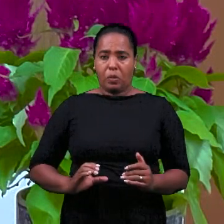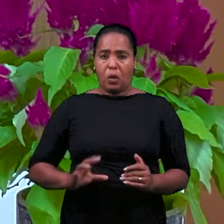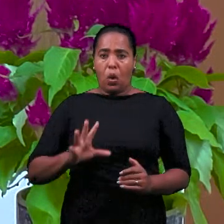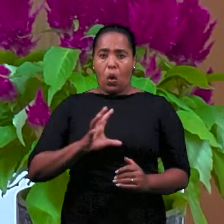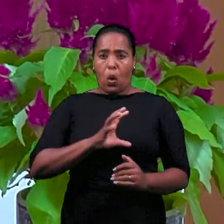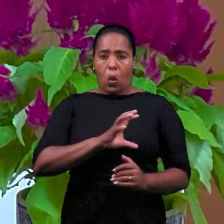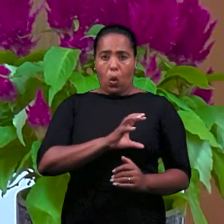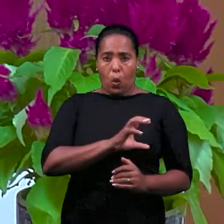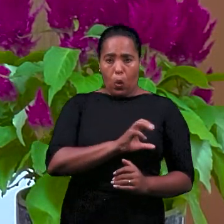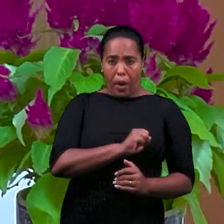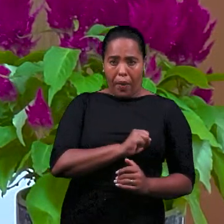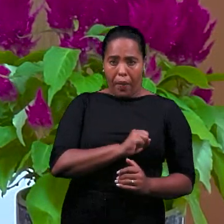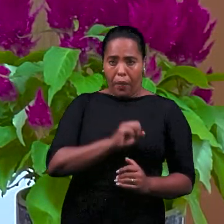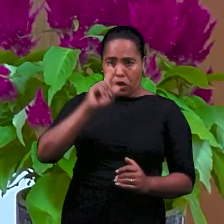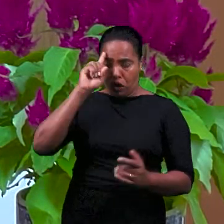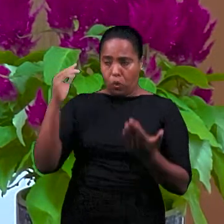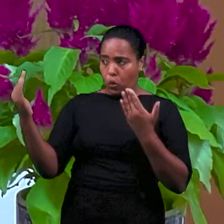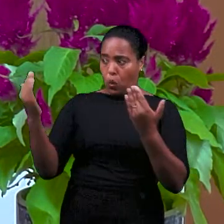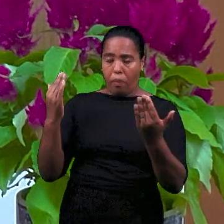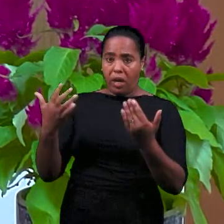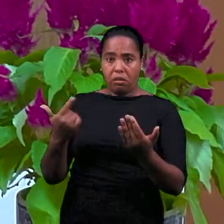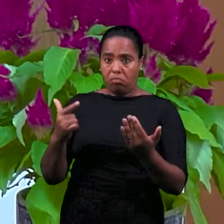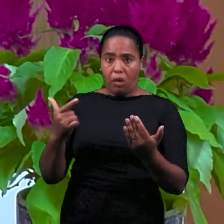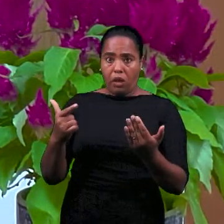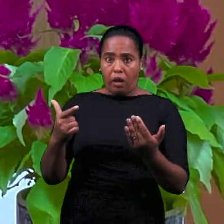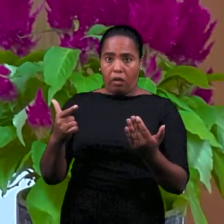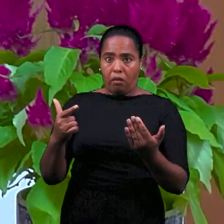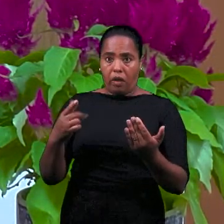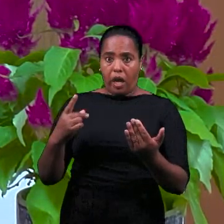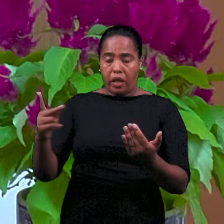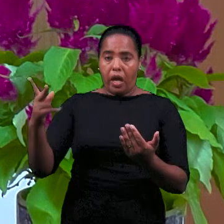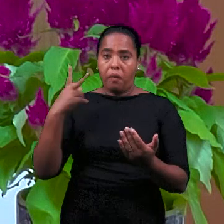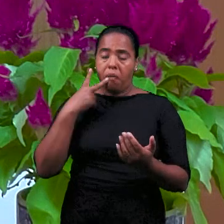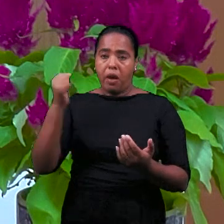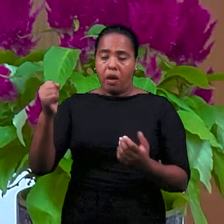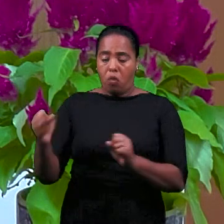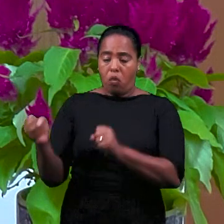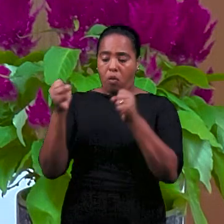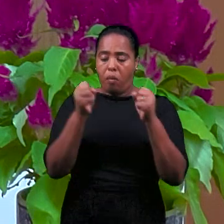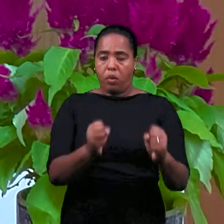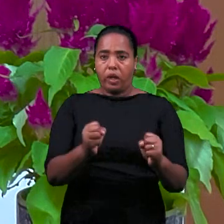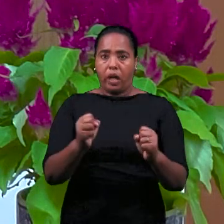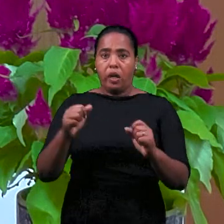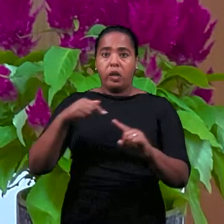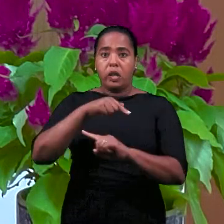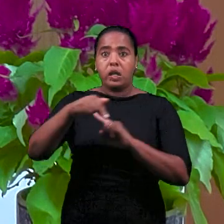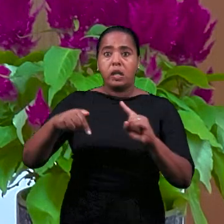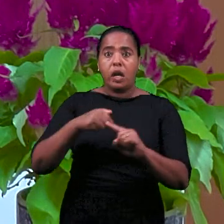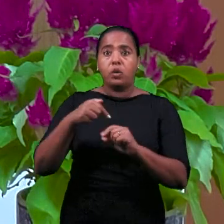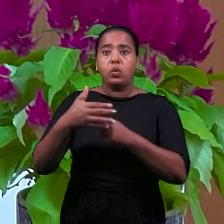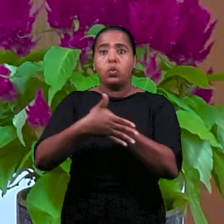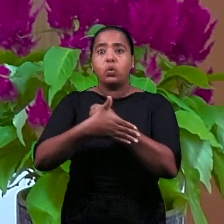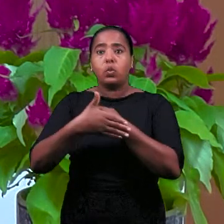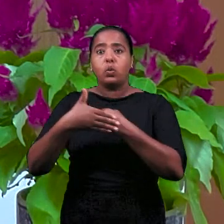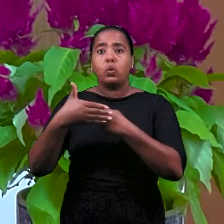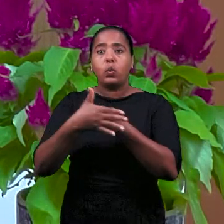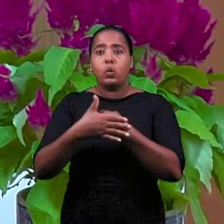любовь, несравненная Бога нашего Вечного Отца, и сила, утешение,